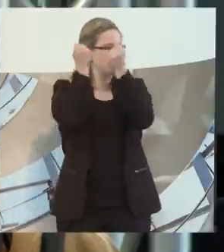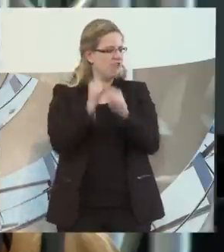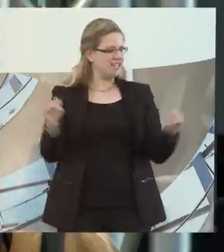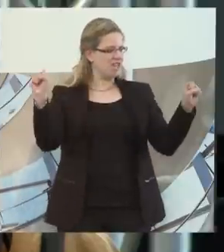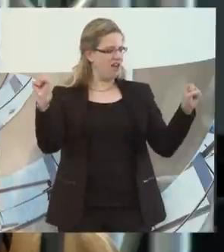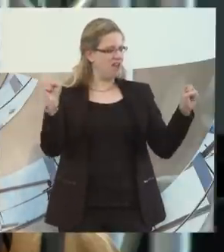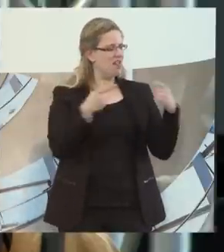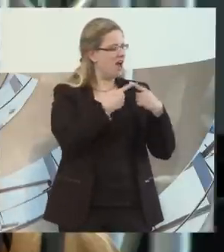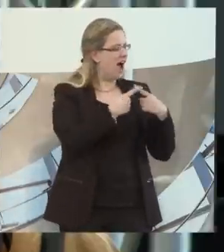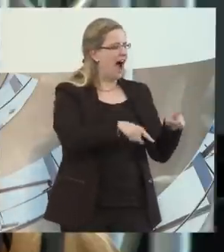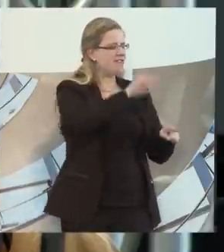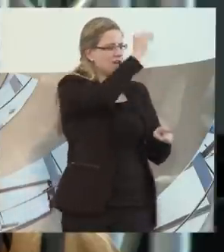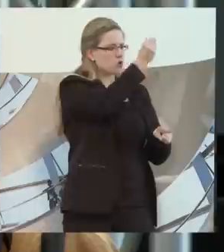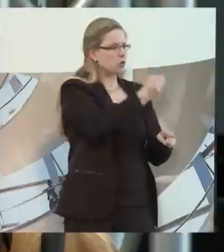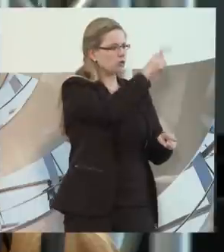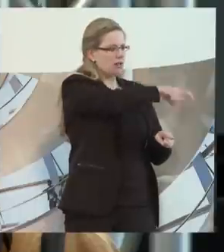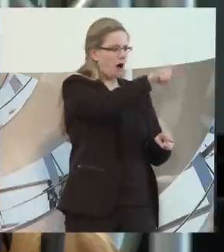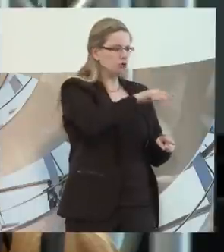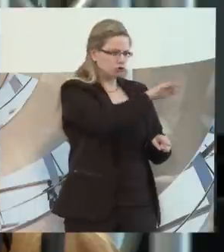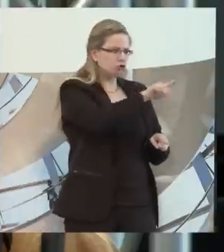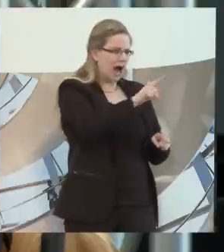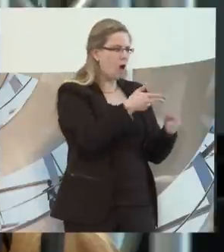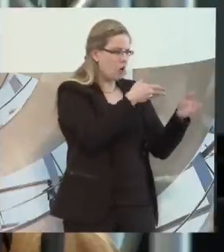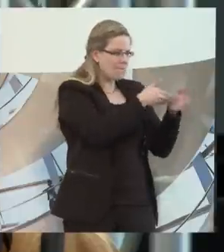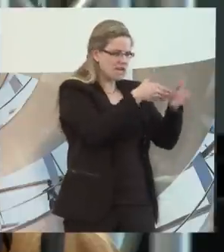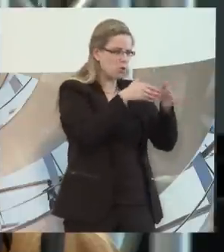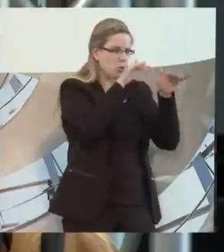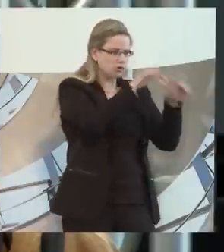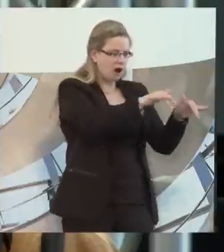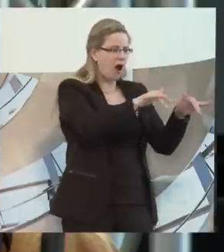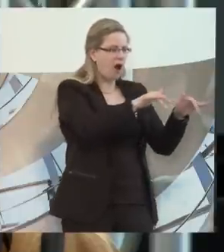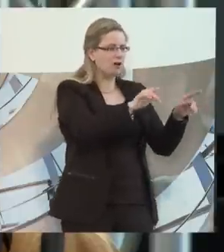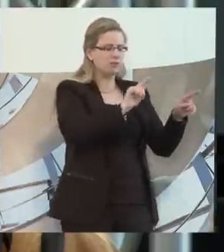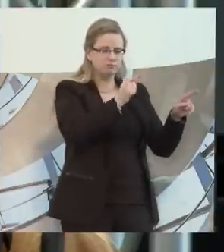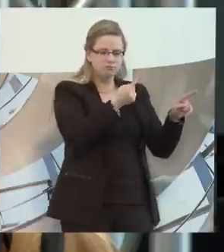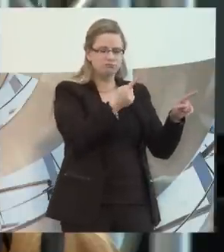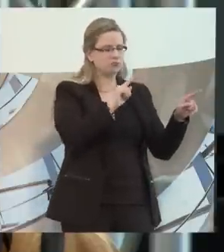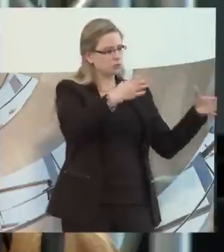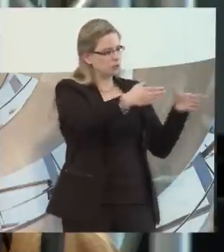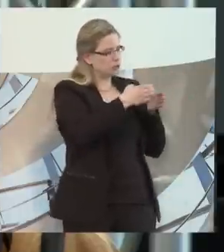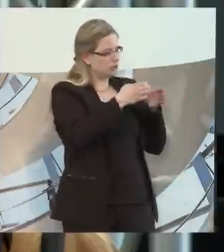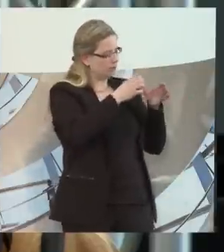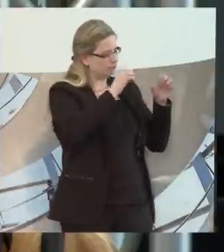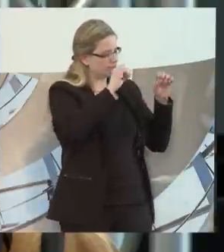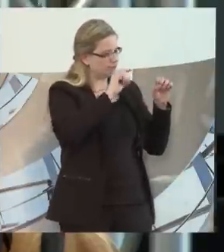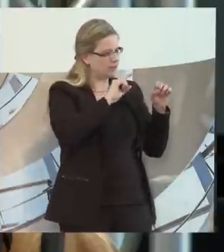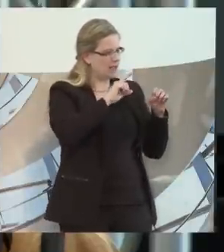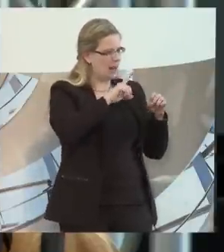Künstlern mit Handicap ein Podium geboten, außerhalb der Behinderten-Community. Wir haben einen Literaturwettbewerb